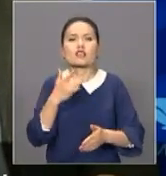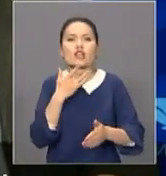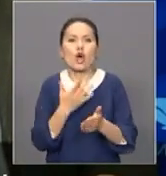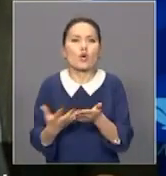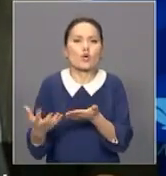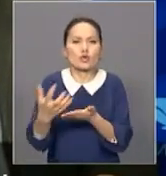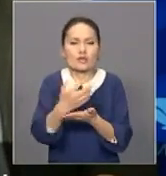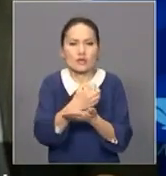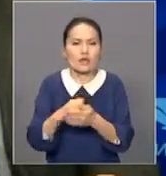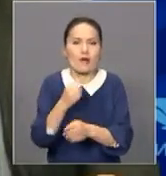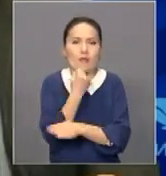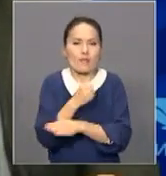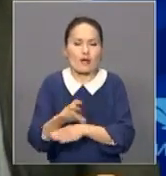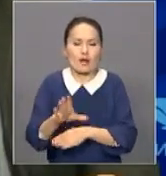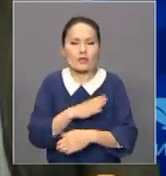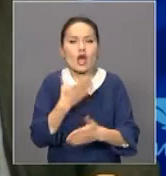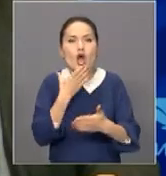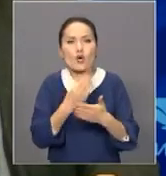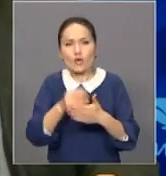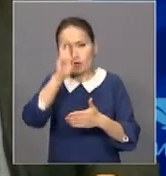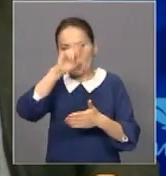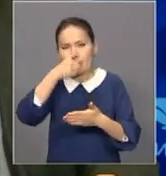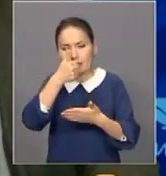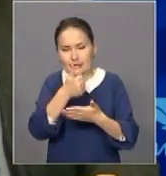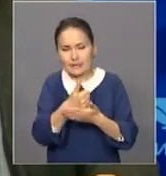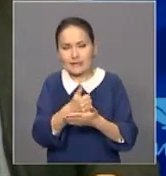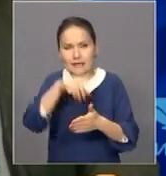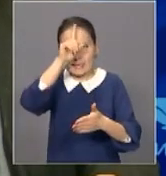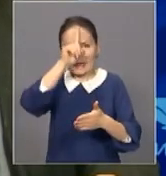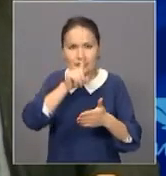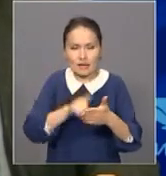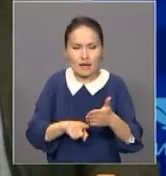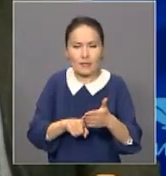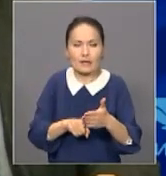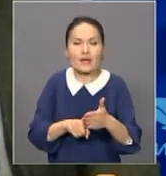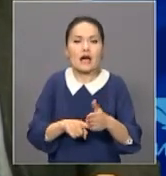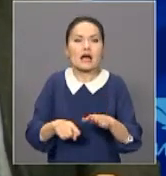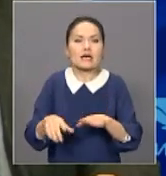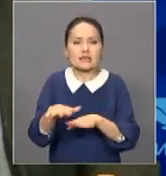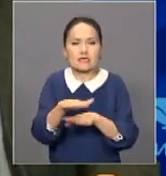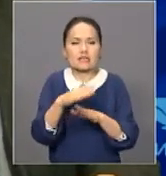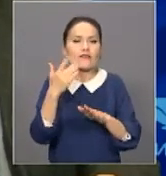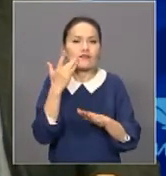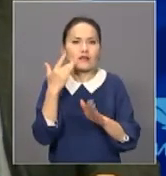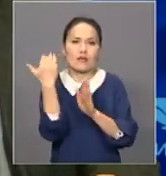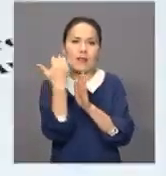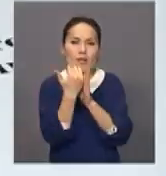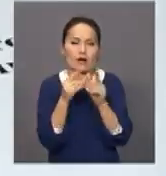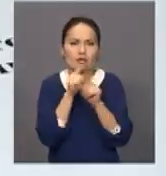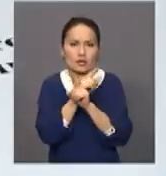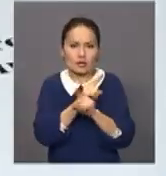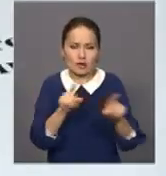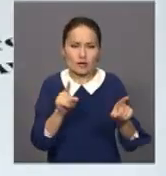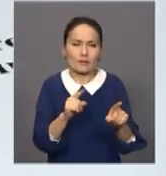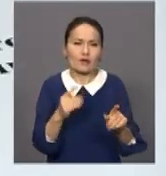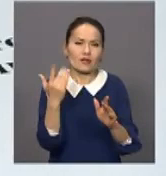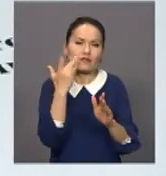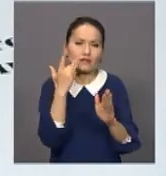Қазақстандықтар өз президентіне сенет, және оның сайлау алды бағдарламасында айтқан жоспарларын қолдауға әзір.